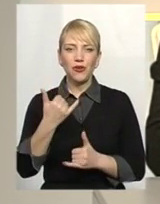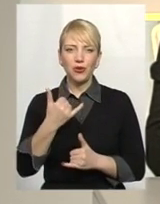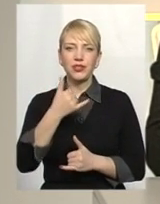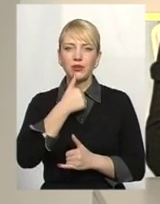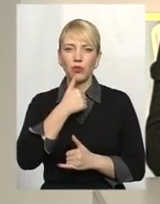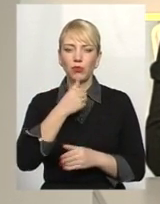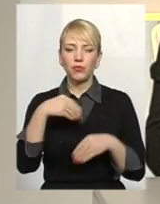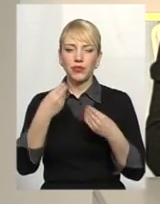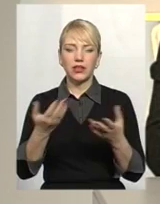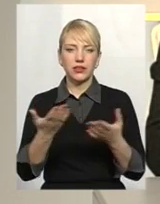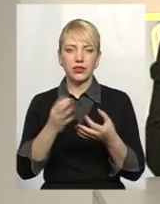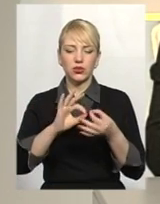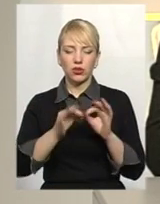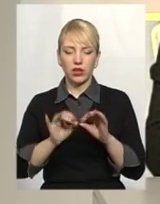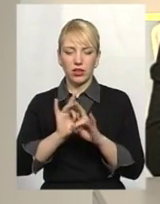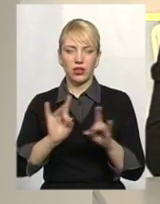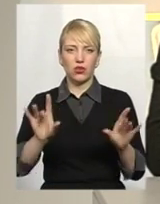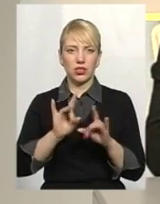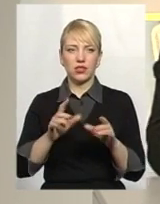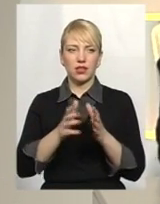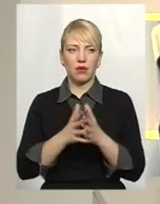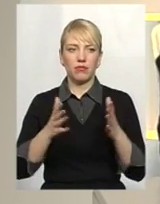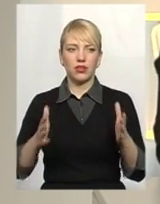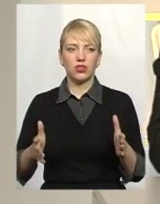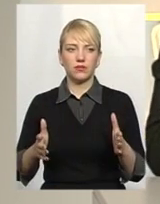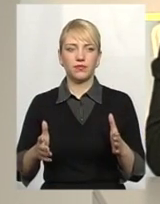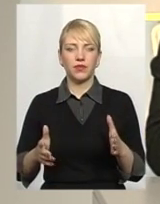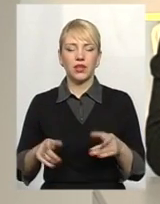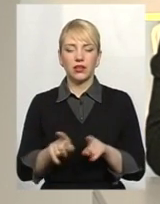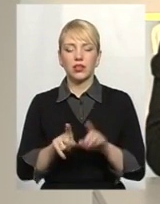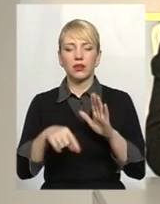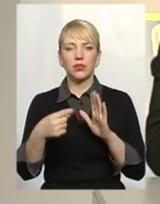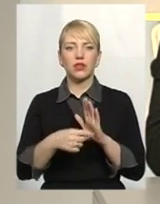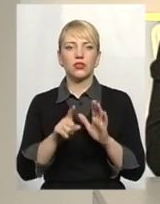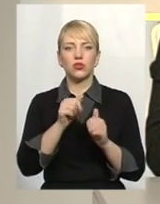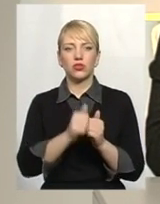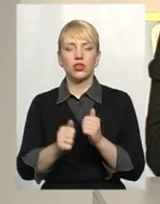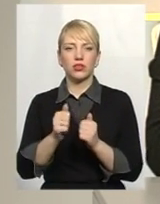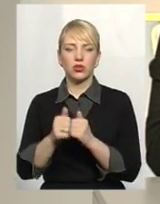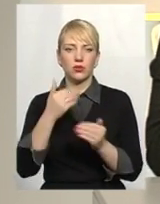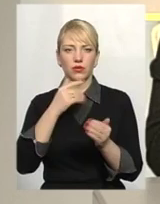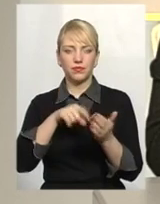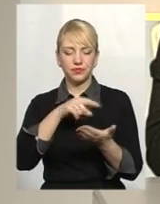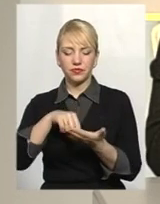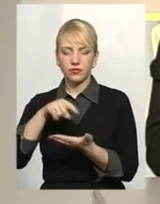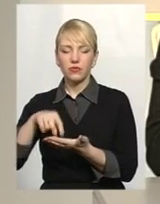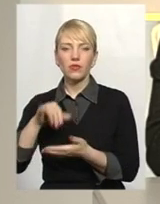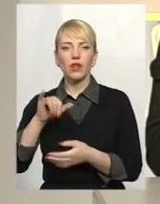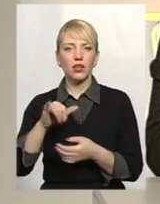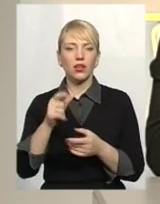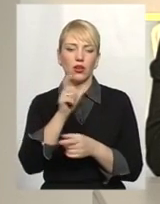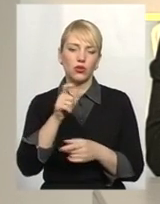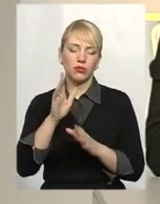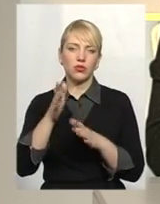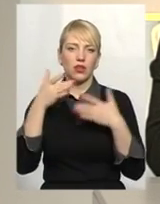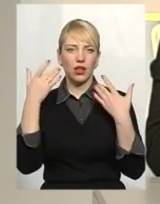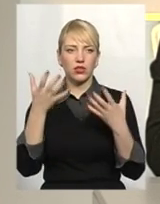якісь такі докладні роз'яснення, з найбільш таких питань, що найбільш часто ставлять. І, можливо, тоді людям буде